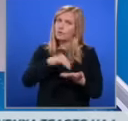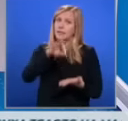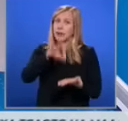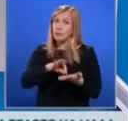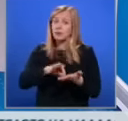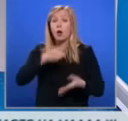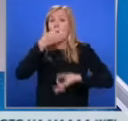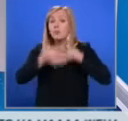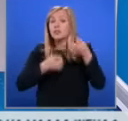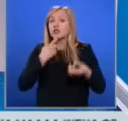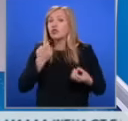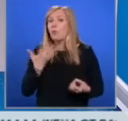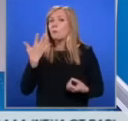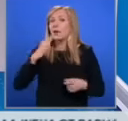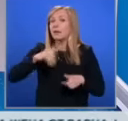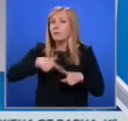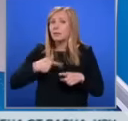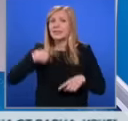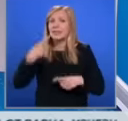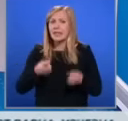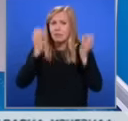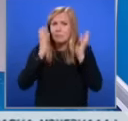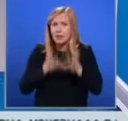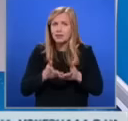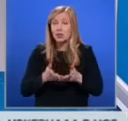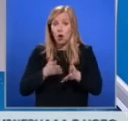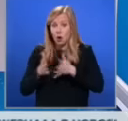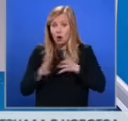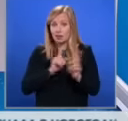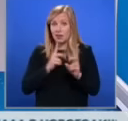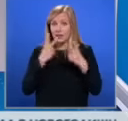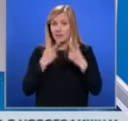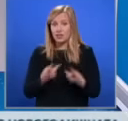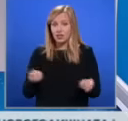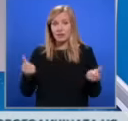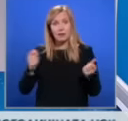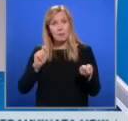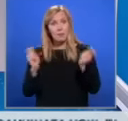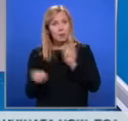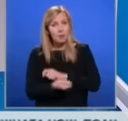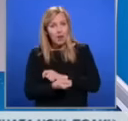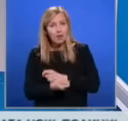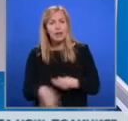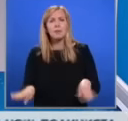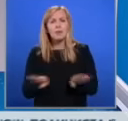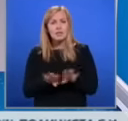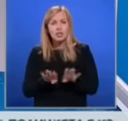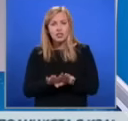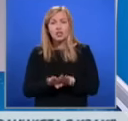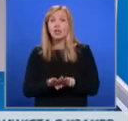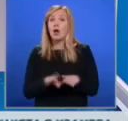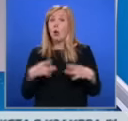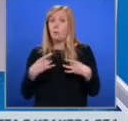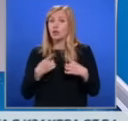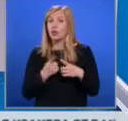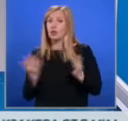защо пет месеца след бедствието жителите не виждат промяна и нещо повече изправени са пред същата опасност от наводнение.